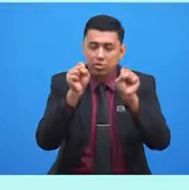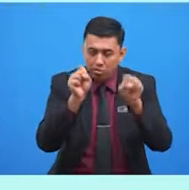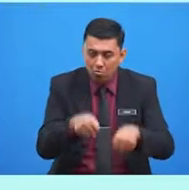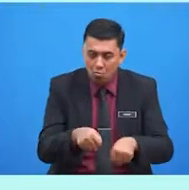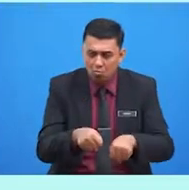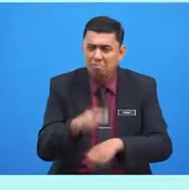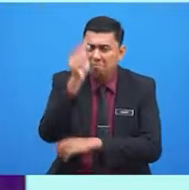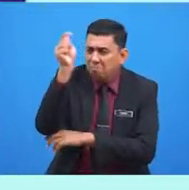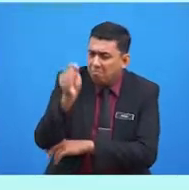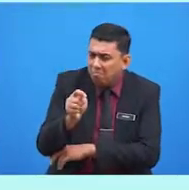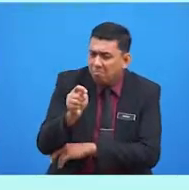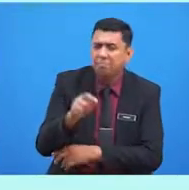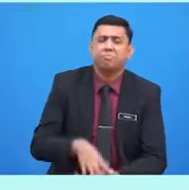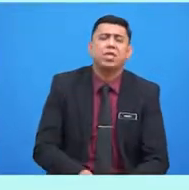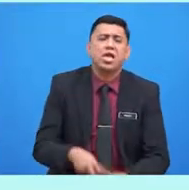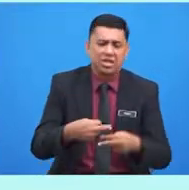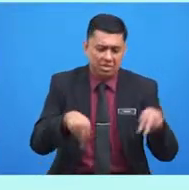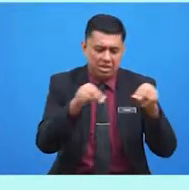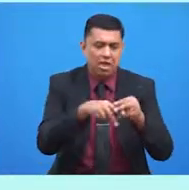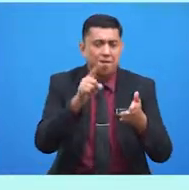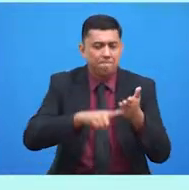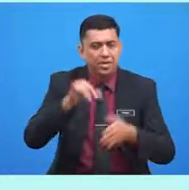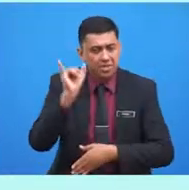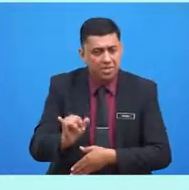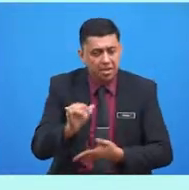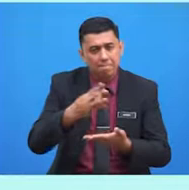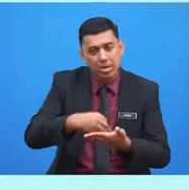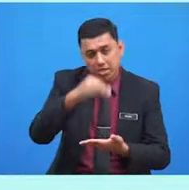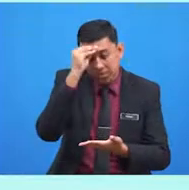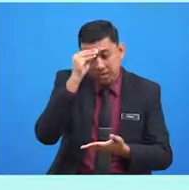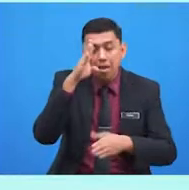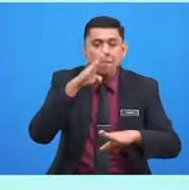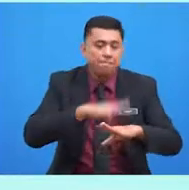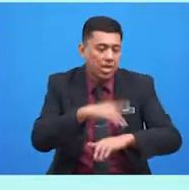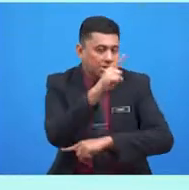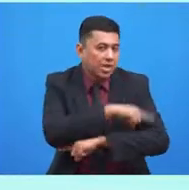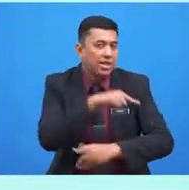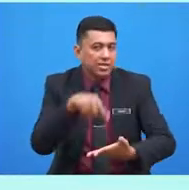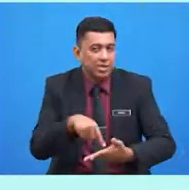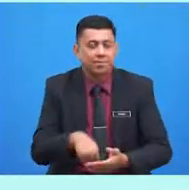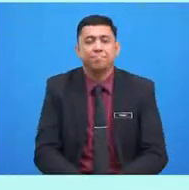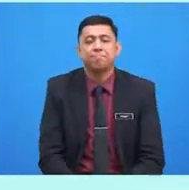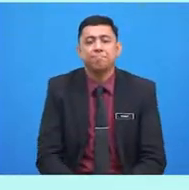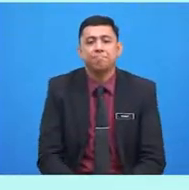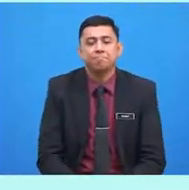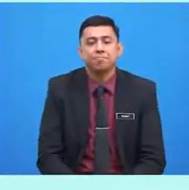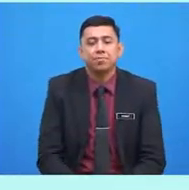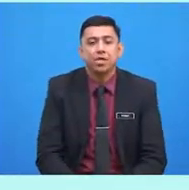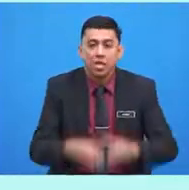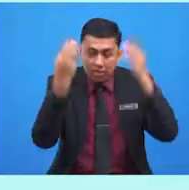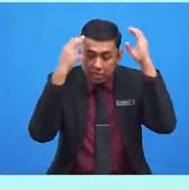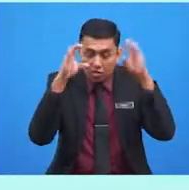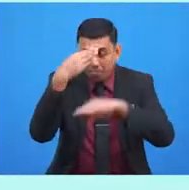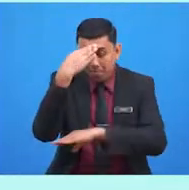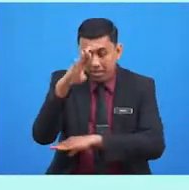meneka nilai apa yang kita hendak belajar pada hari ini? Cikgu bagi masa